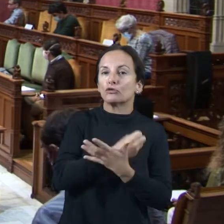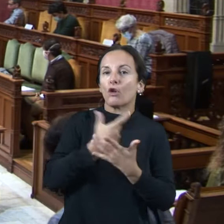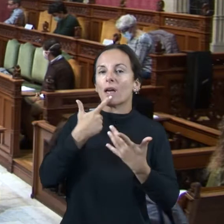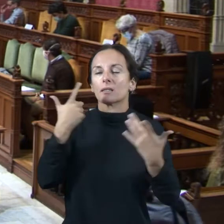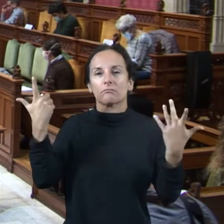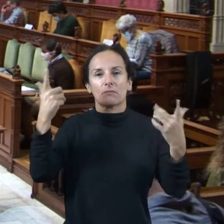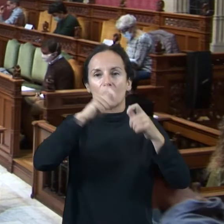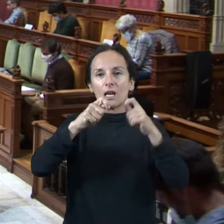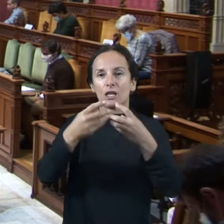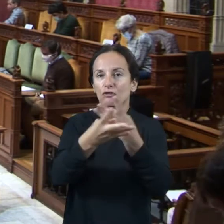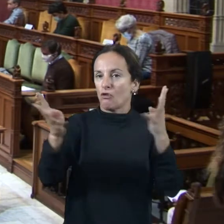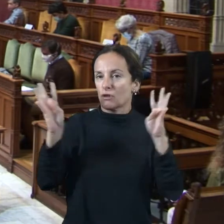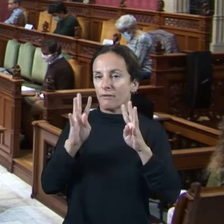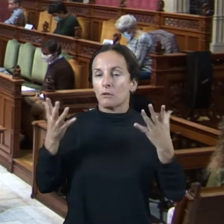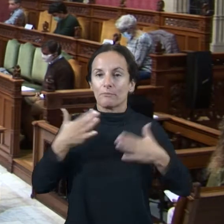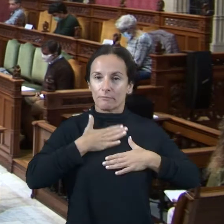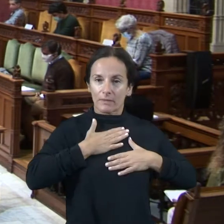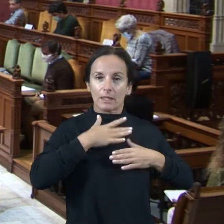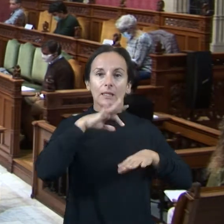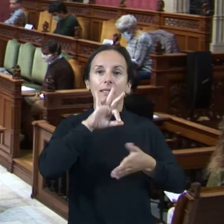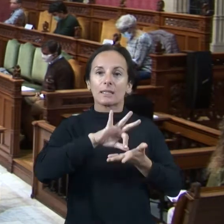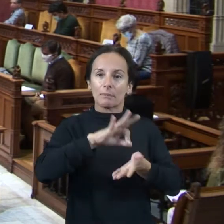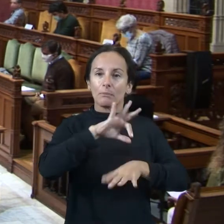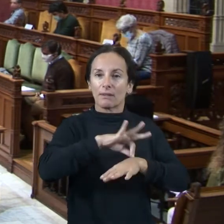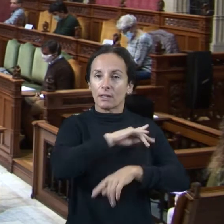sigui dins el servei de medicina de l'esport com des del servei d'esport base